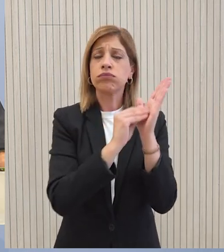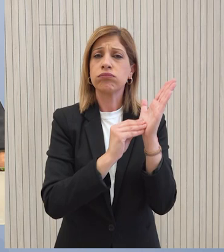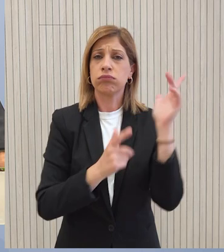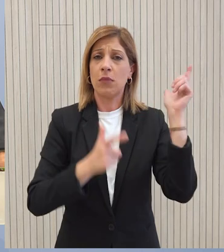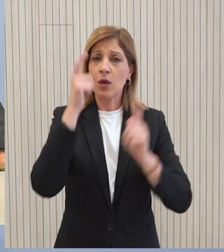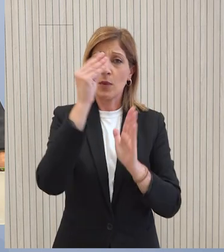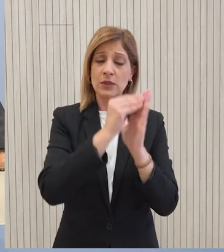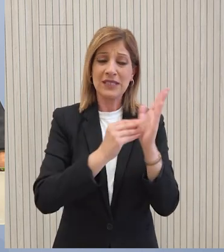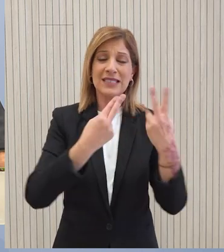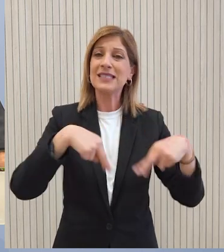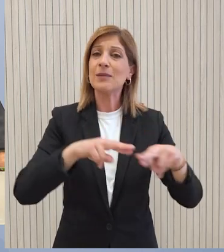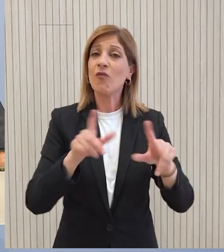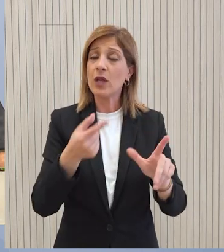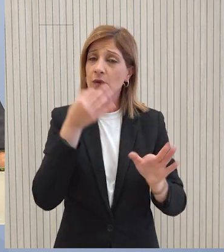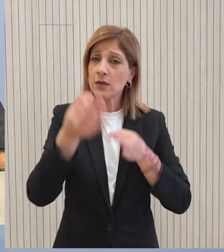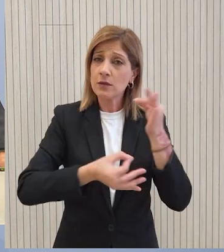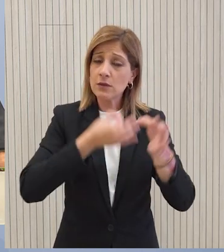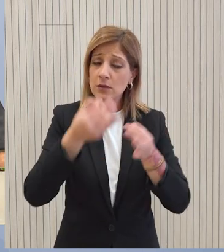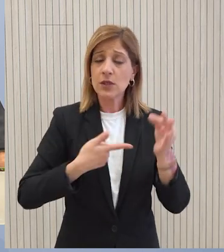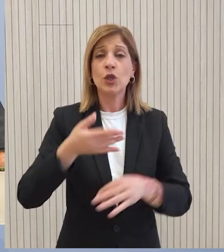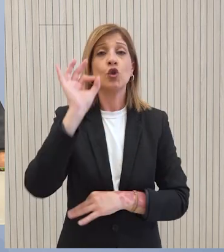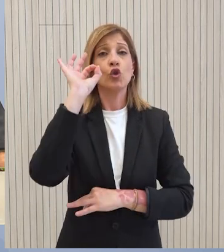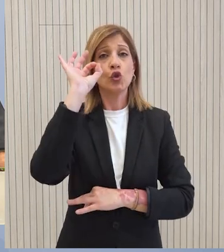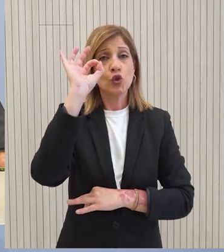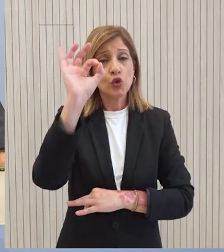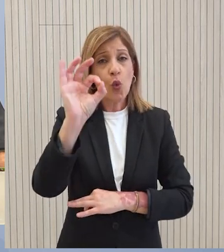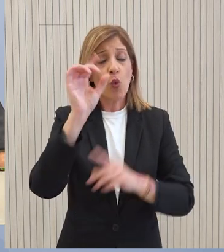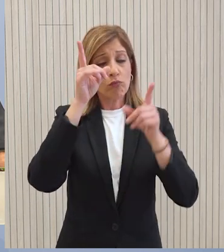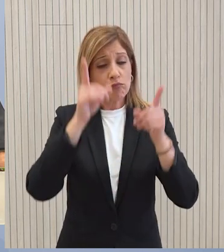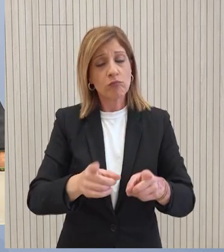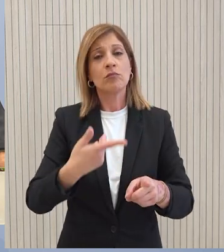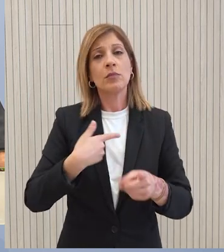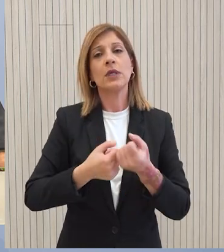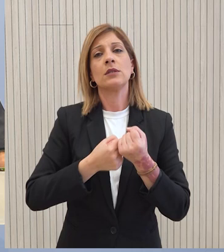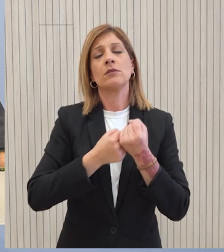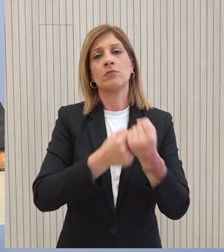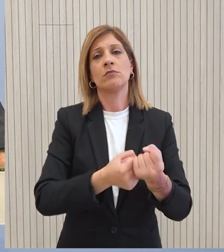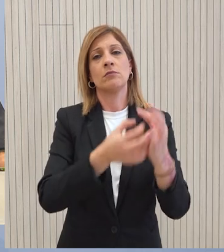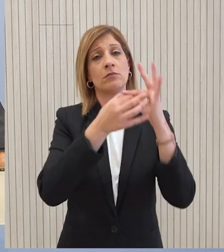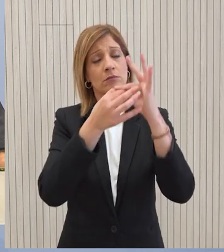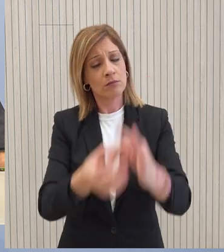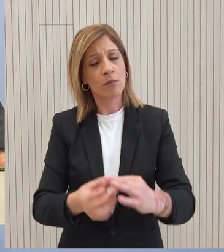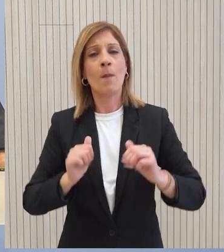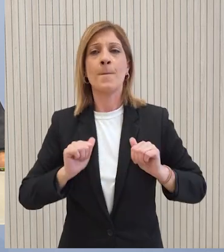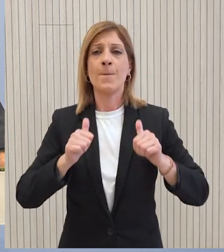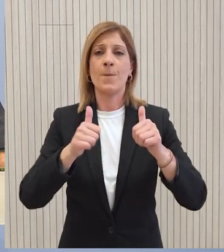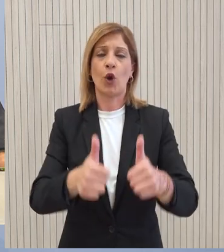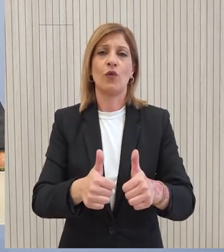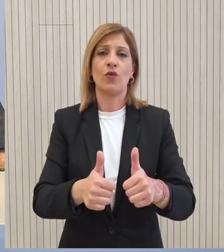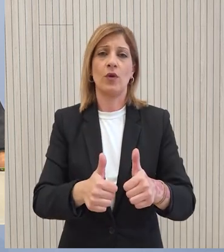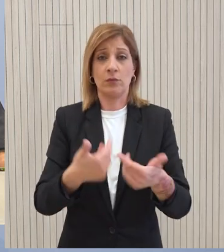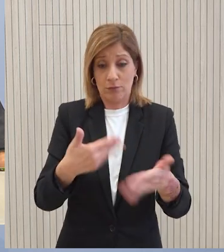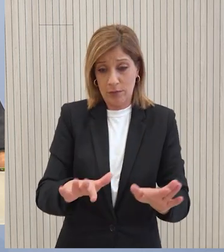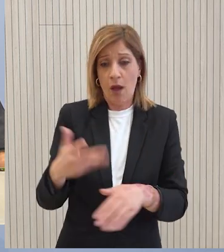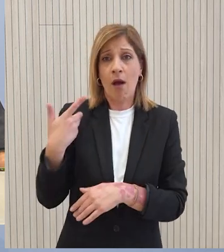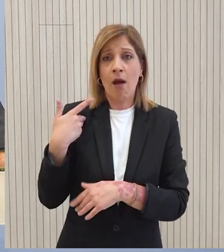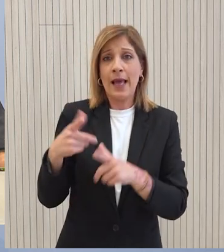Συμβουλίου Ασφαλείας και σε αυτή την προσήλωση με την ίδια αποφασιστικότητα εμείς θα συνεχίσουμε να αναλαμβάνουμε πρωτοβουλίες όπως έχουμε πράξει στους